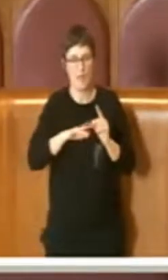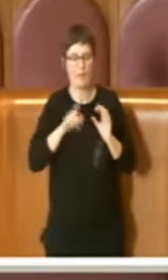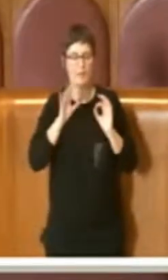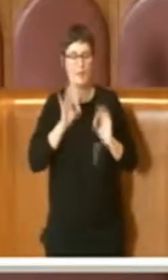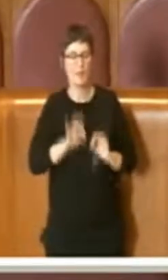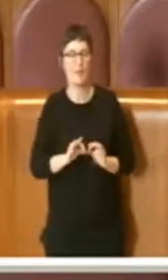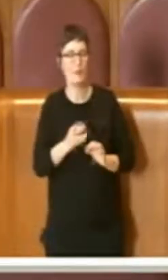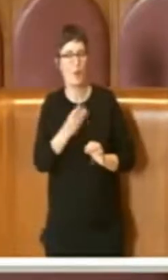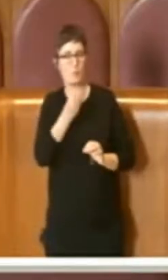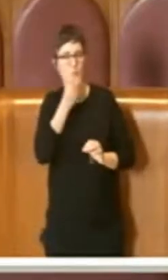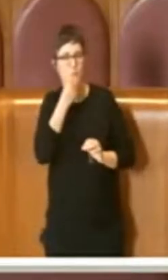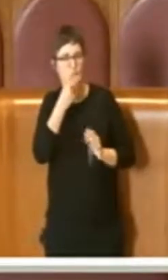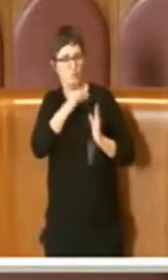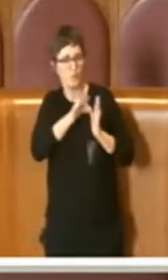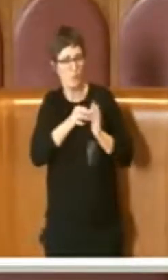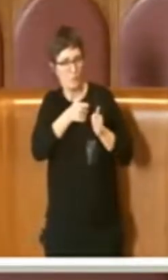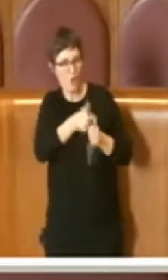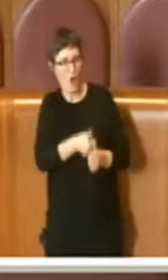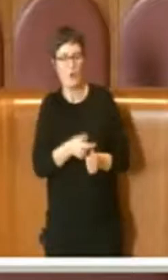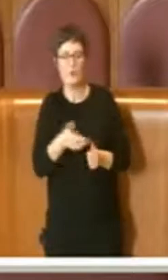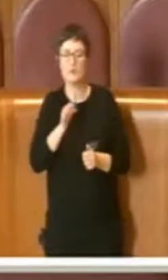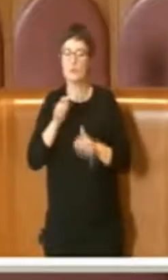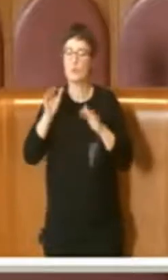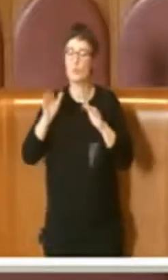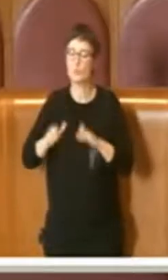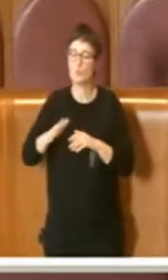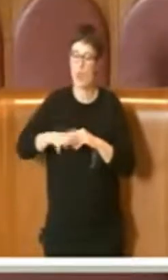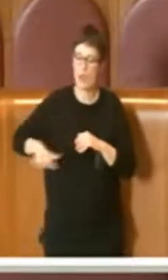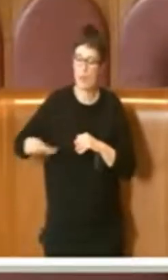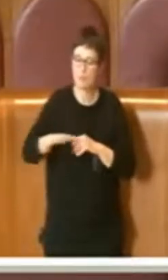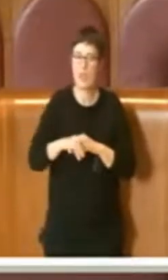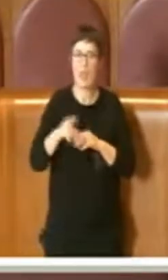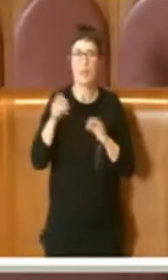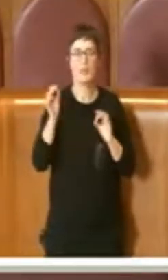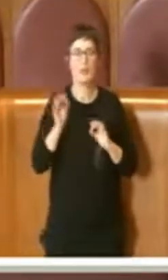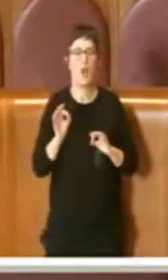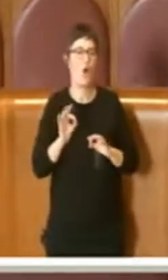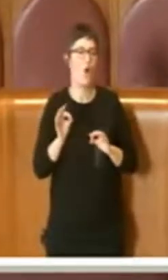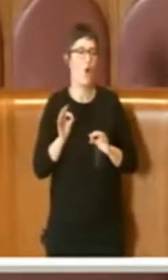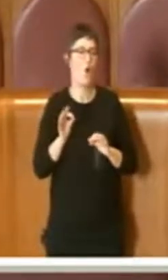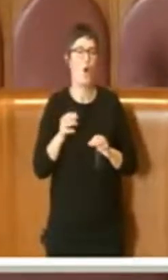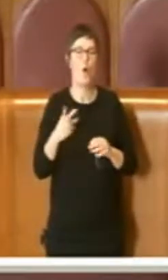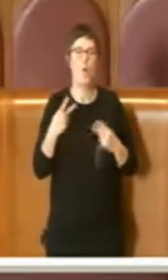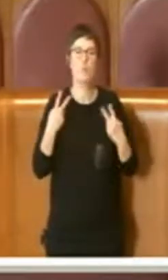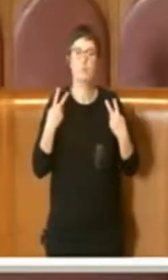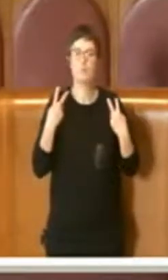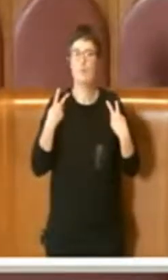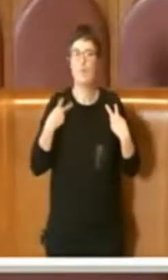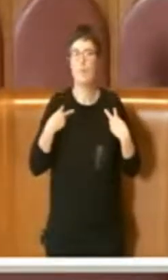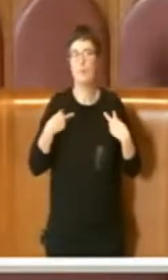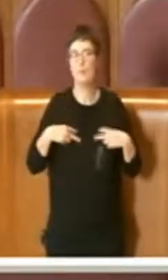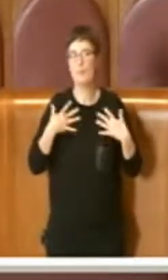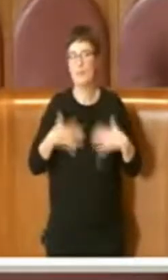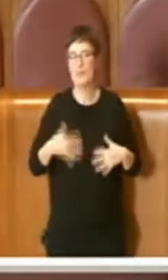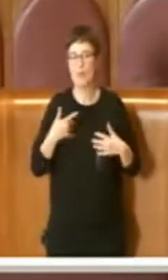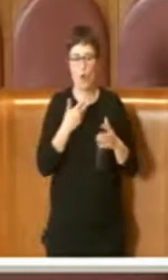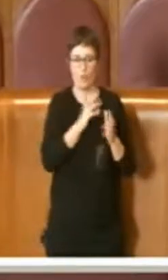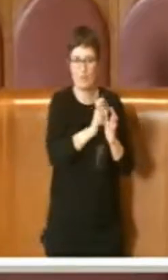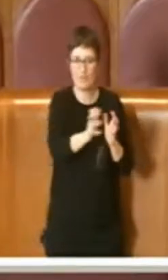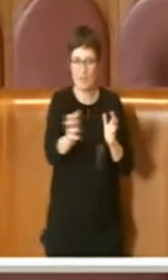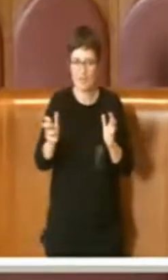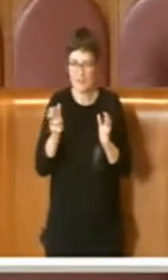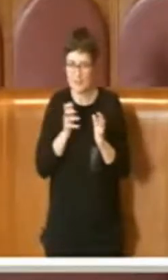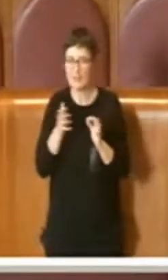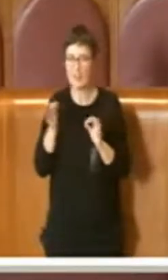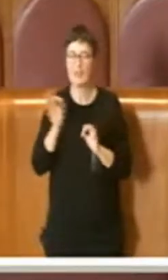tema della tutela dell'ambiente, dell'ecosistema, della biodiversità, della salvaguardia, chiaramente della mitigazione dei cambiamenti